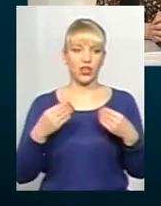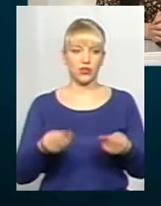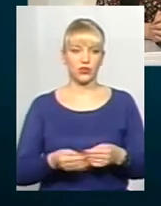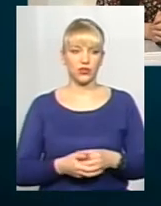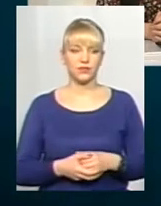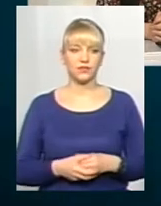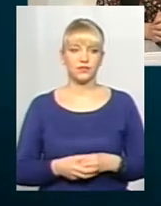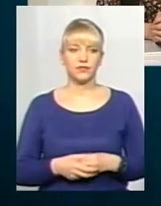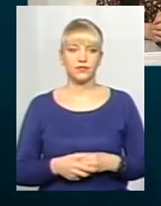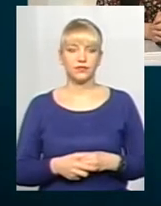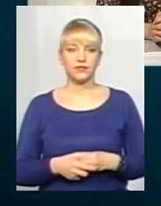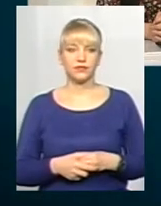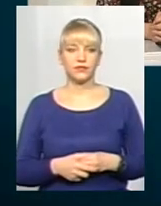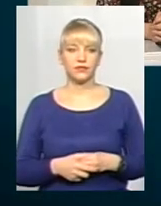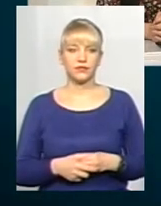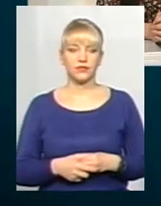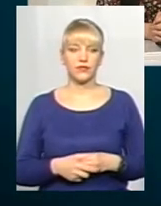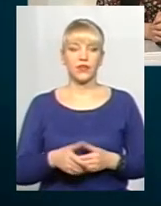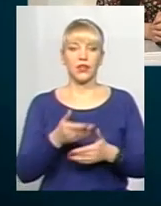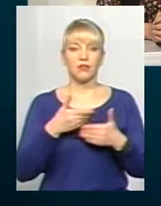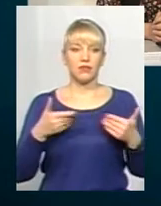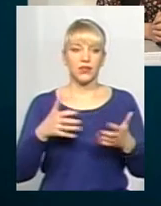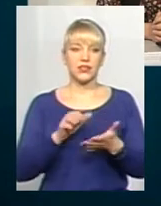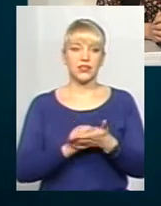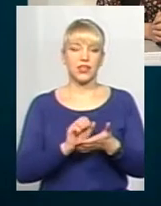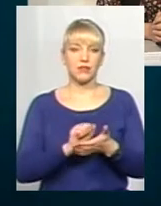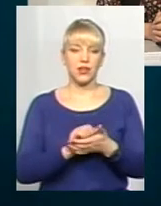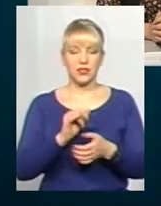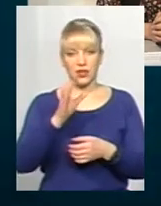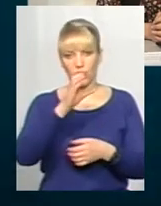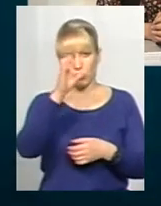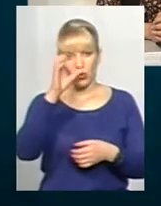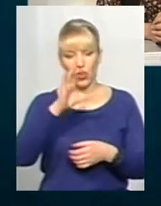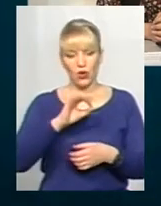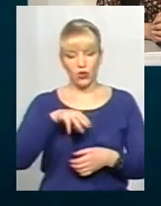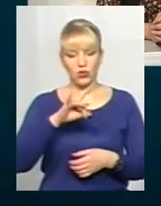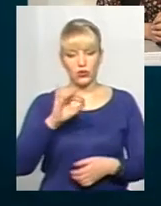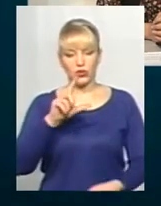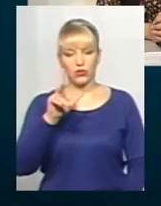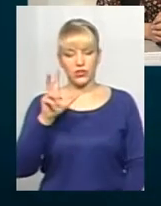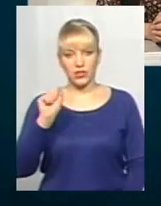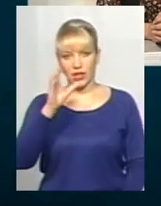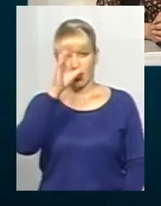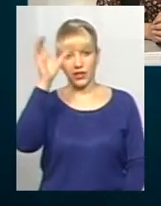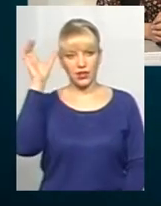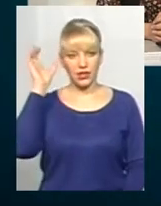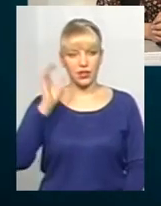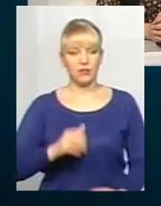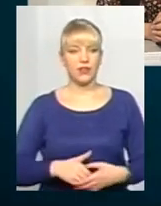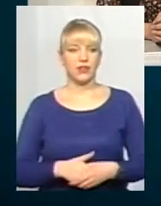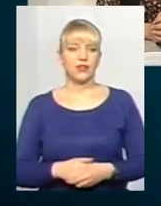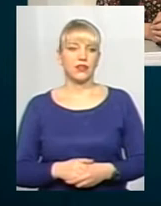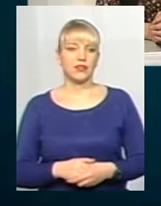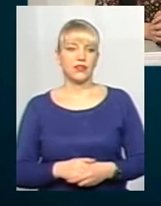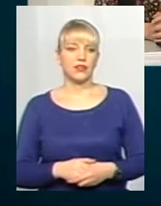більш докладніше. Ми займаємося в Україні академії підважно науковою роботою. Є два основних